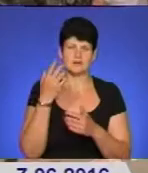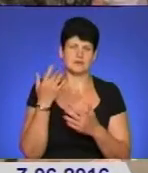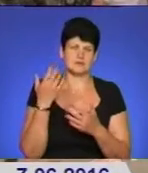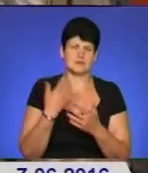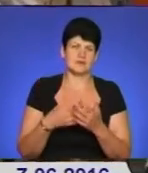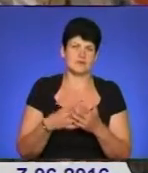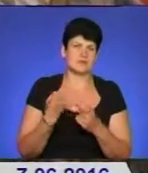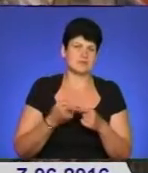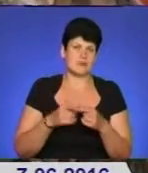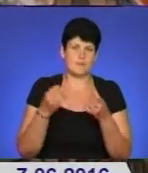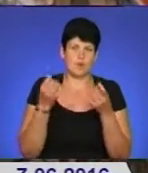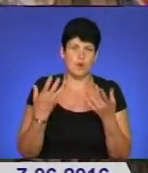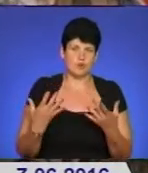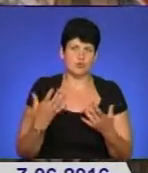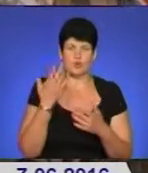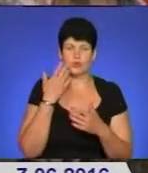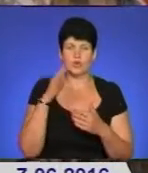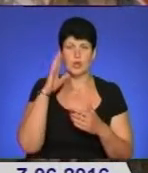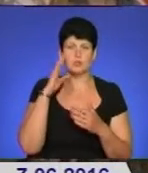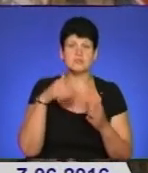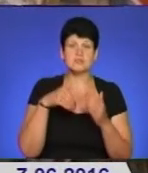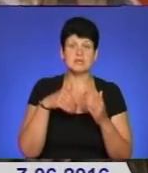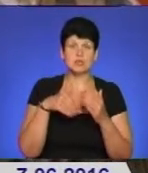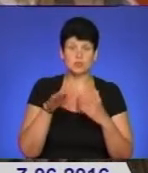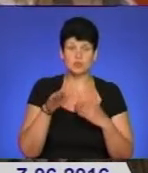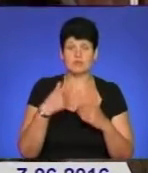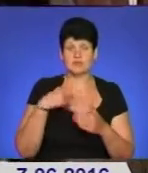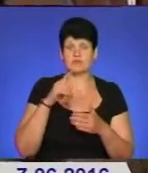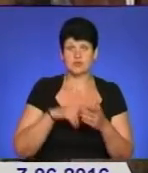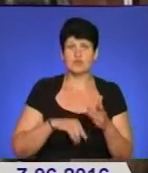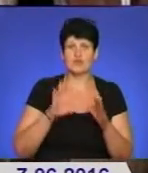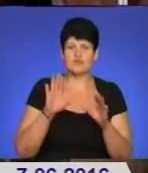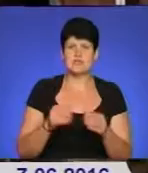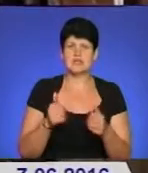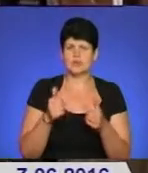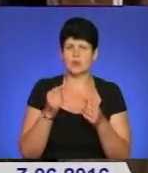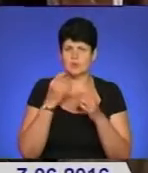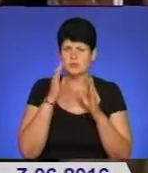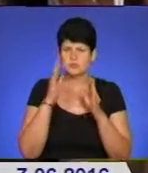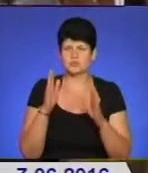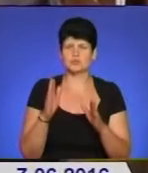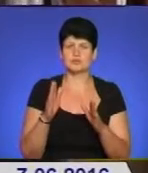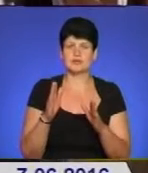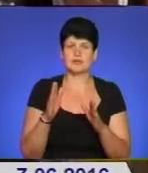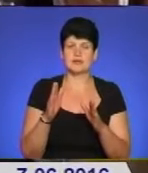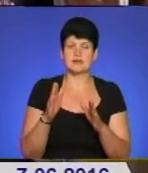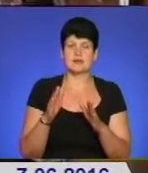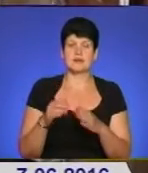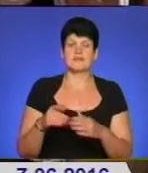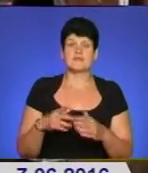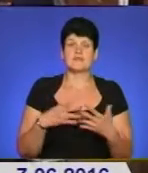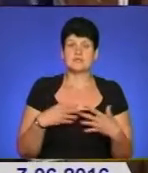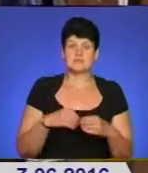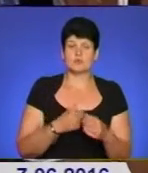просто, коли хлопці йдуть і ти ніби впевнений, що все буде добре і так далі, але від цієї нашої сім'ї ми хочемо